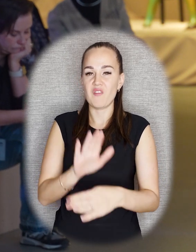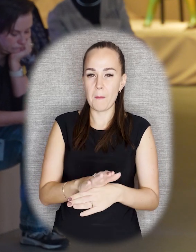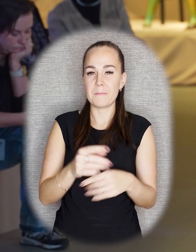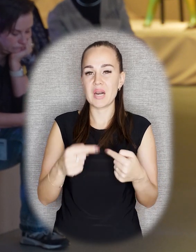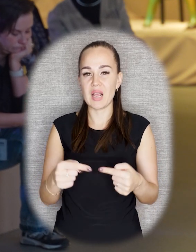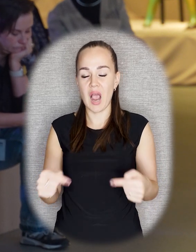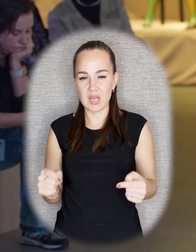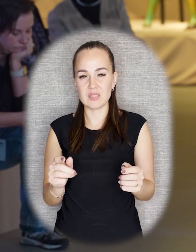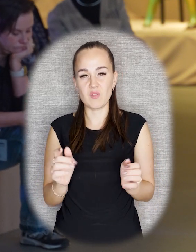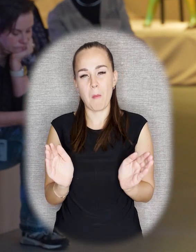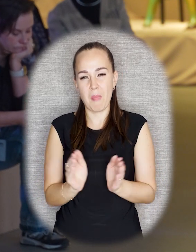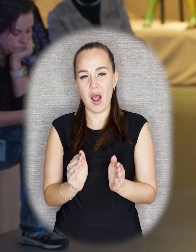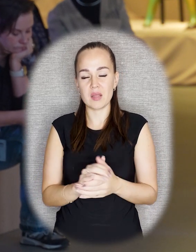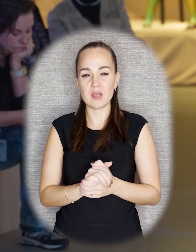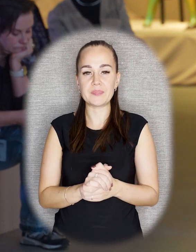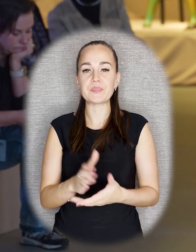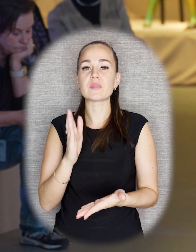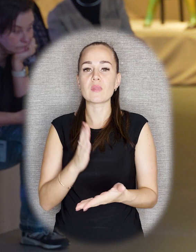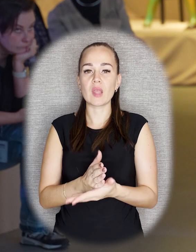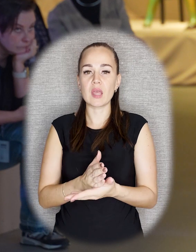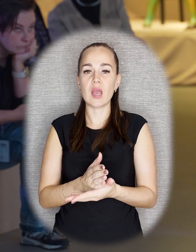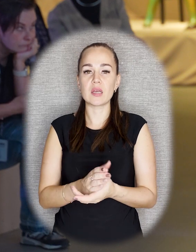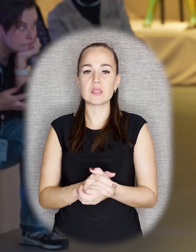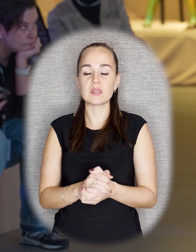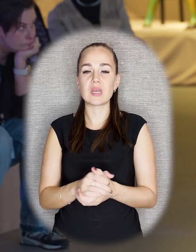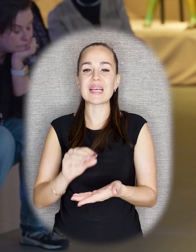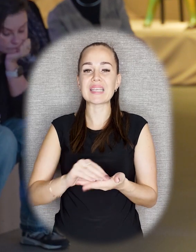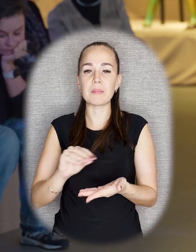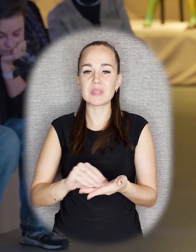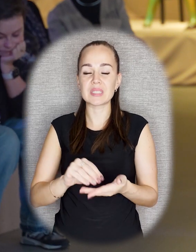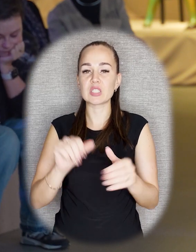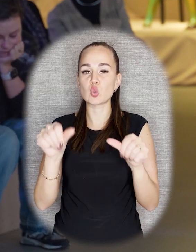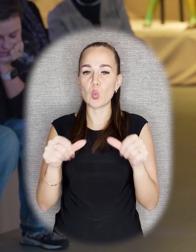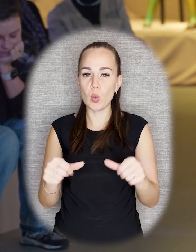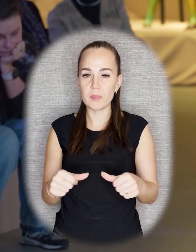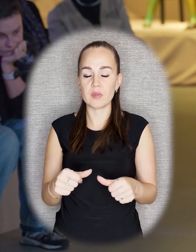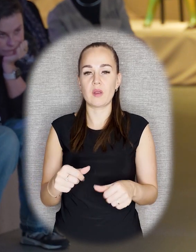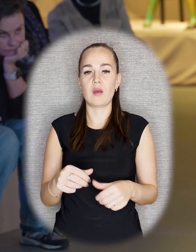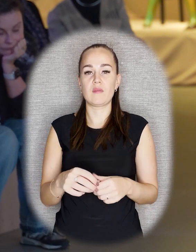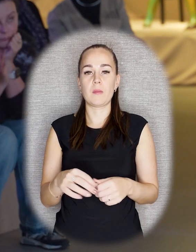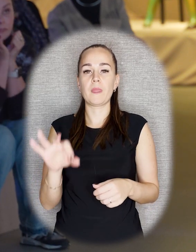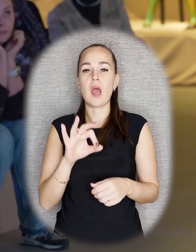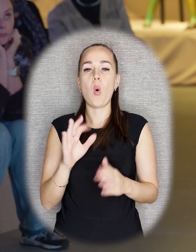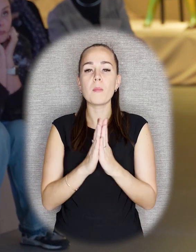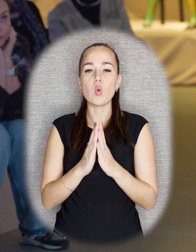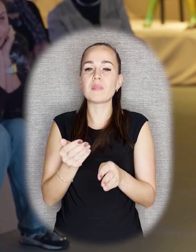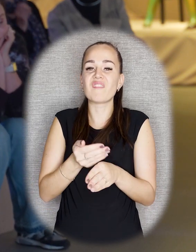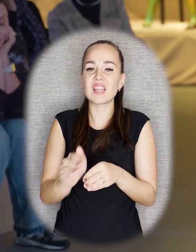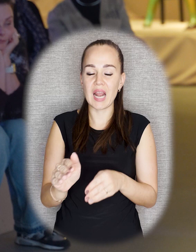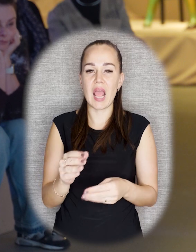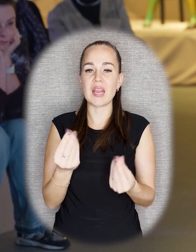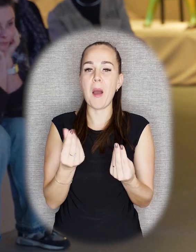приказов, небольшое достаточно. Есть записки скульпторов с просьбой о выделении материалов им,